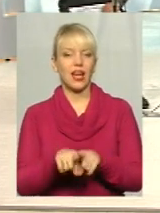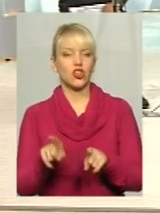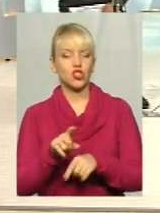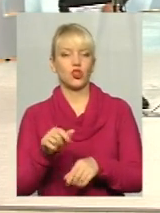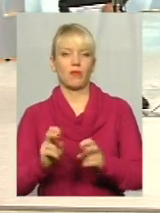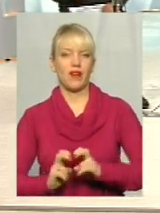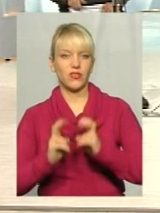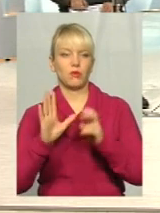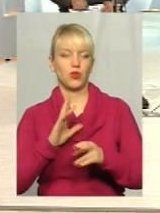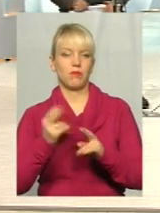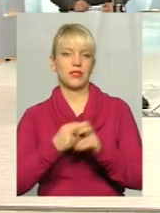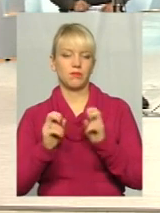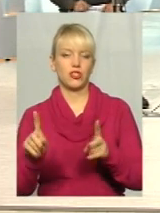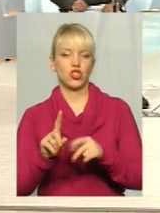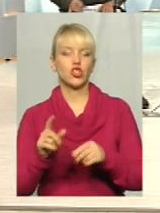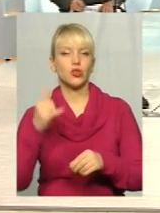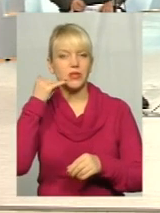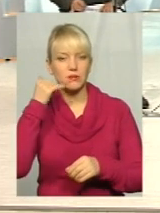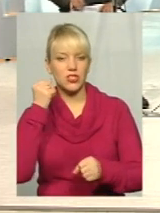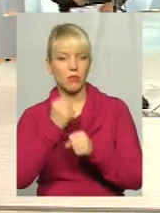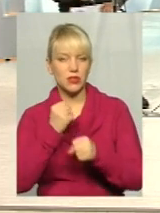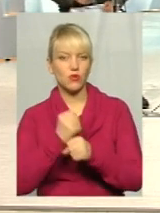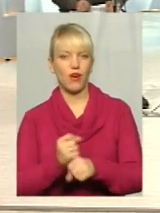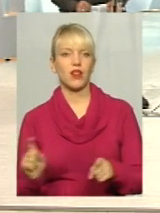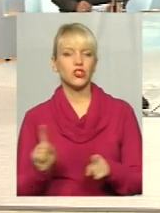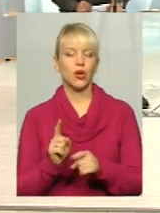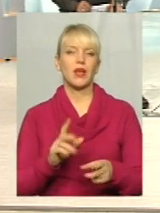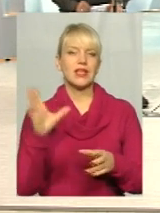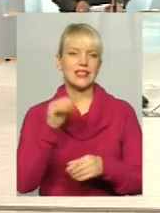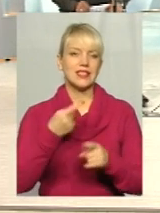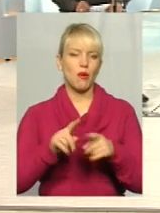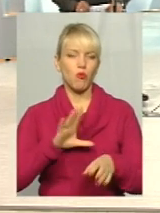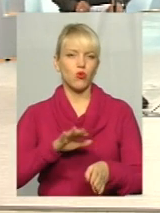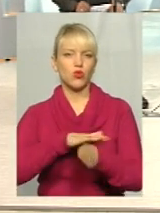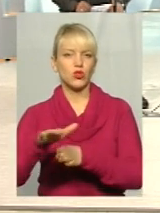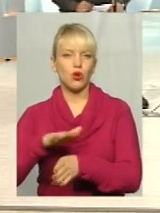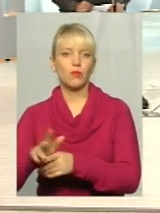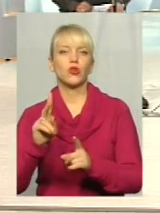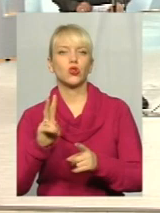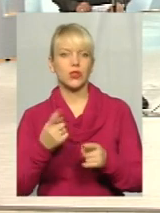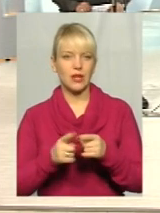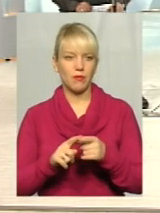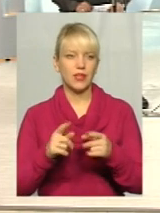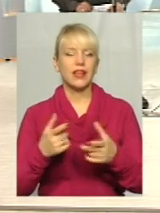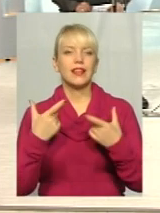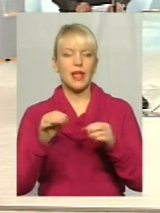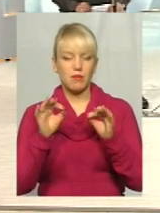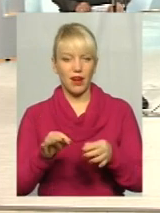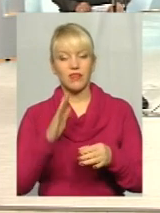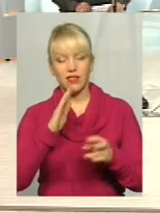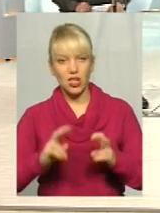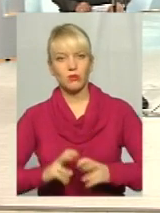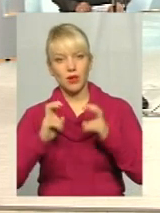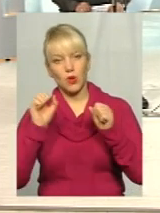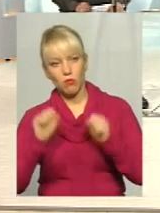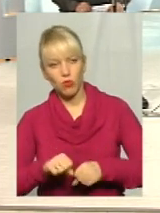безпечними, щоб ті диспетчерські працювали. Диспетчеризація була зроблена. І хто це має зробити? Де правда? Нашими ліфтами їздити можна безпечно